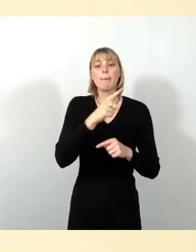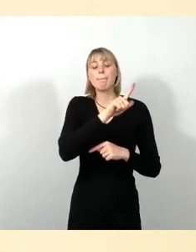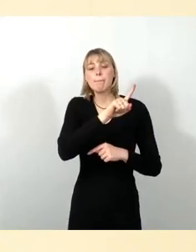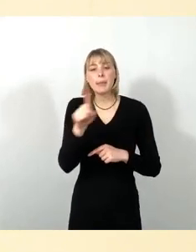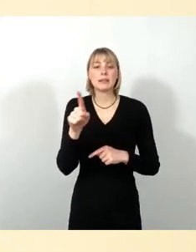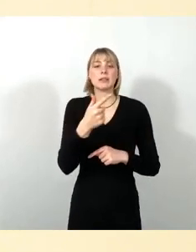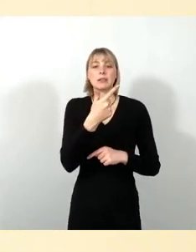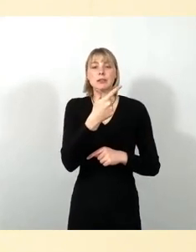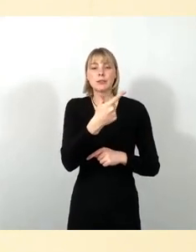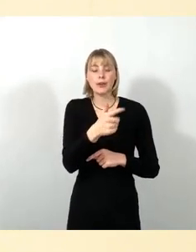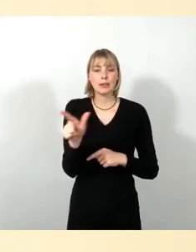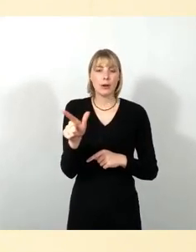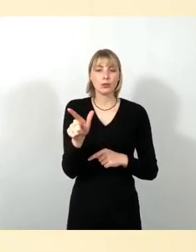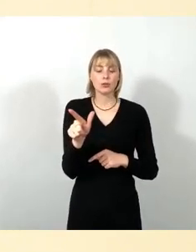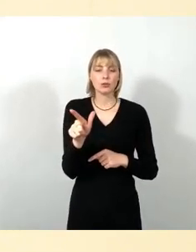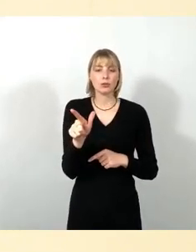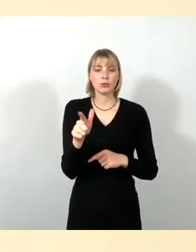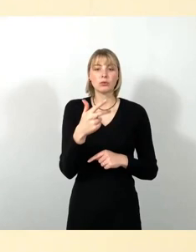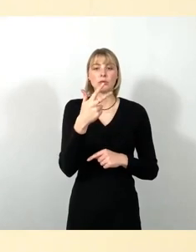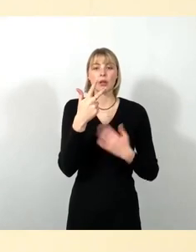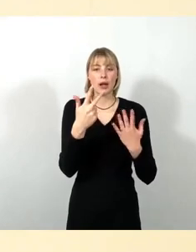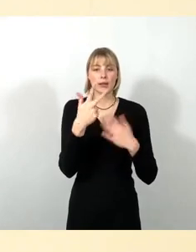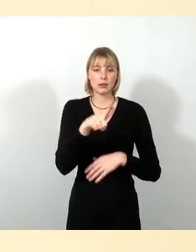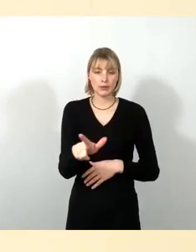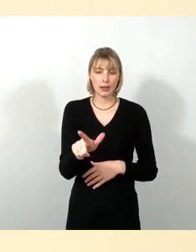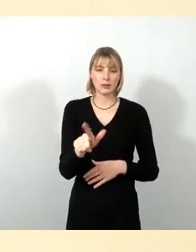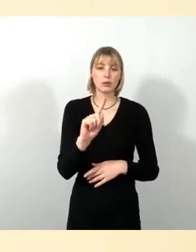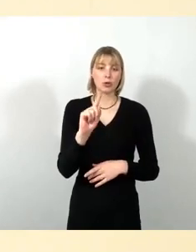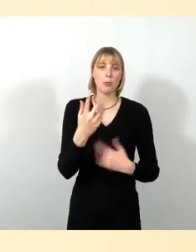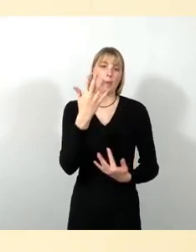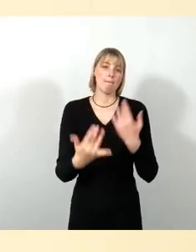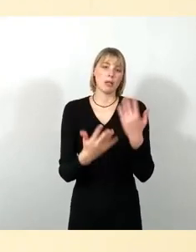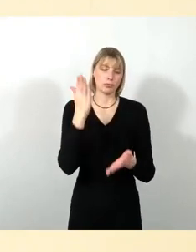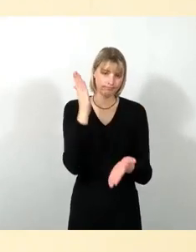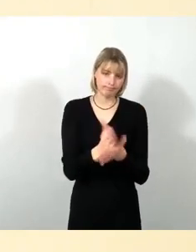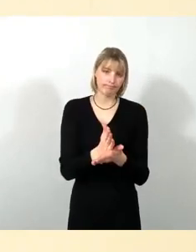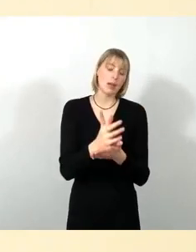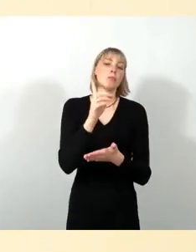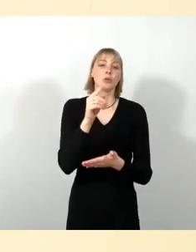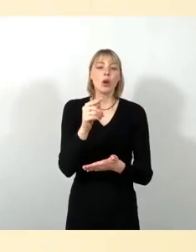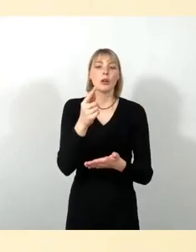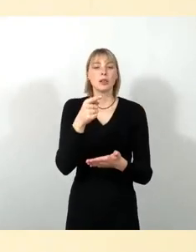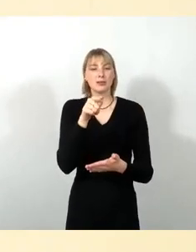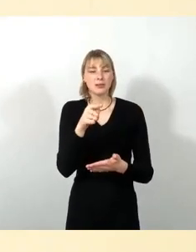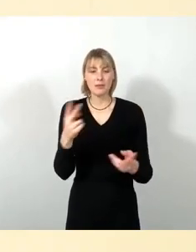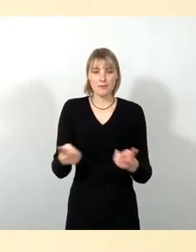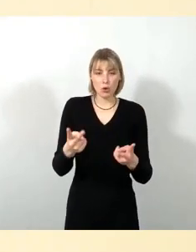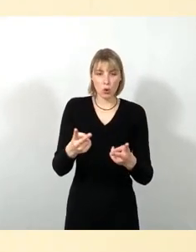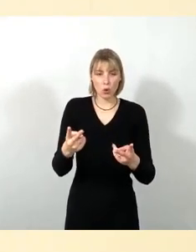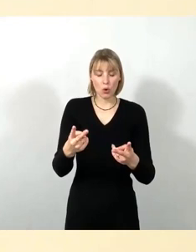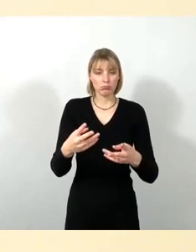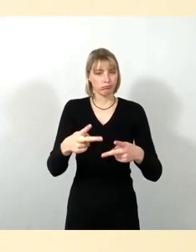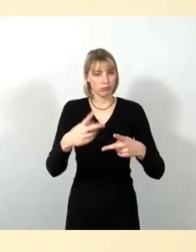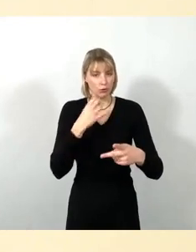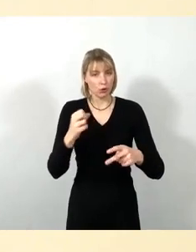saniert und auch abgerechnet sein. Das heißt, hier verkoppeln Sie, wenn Sie sich für die Förderung entscheiden, die Sanierung einer